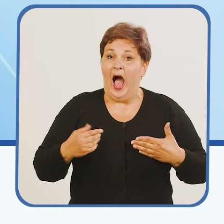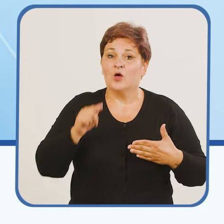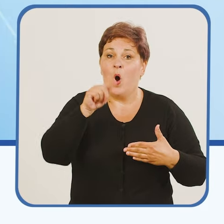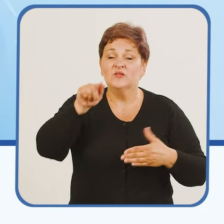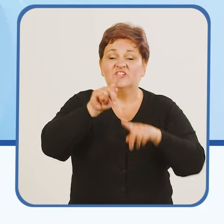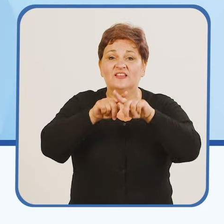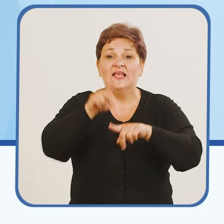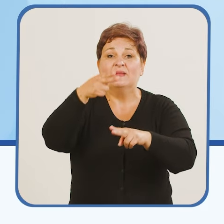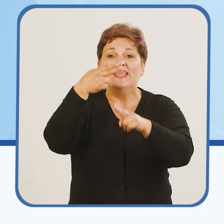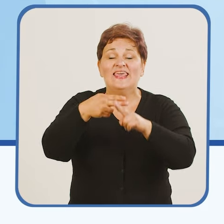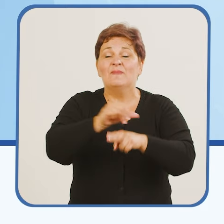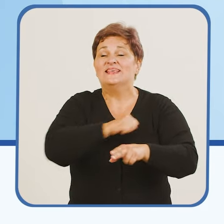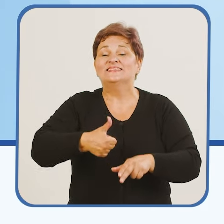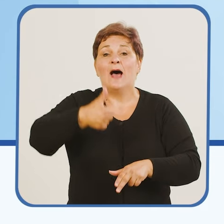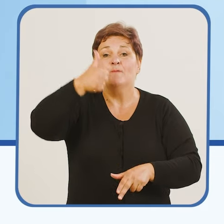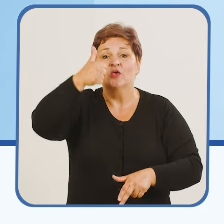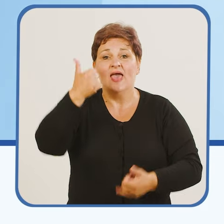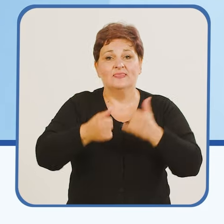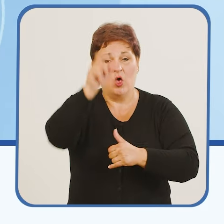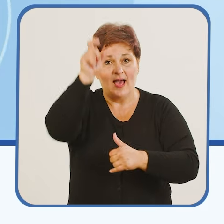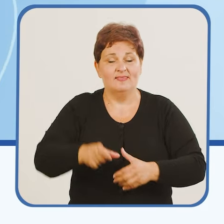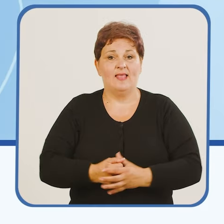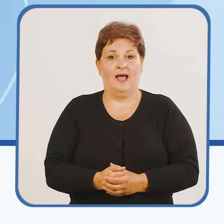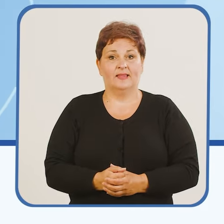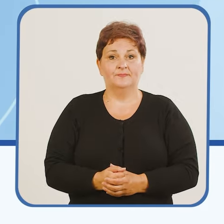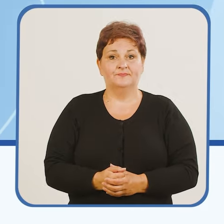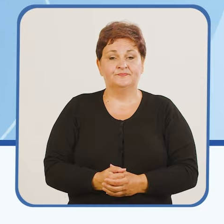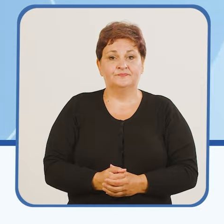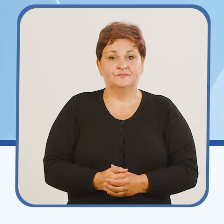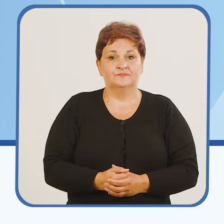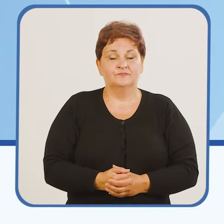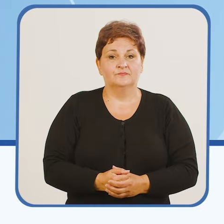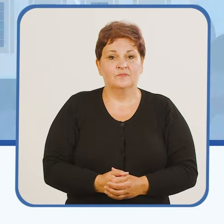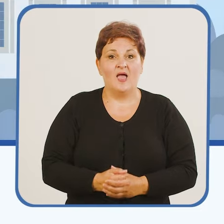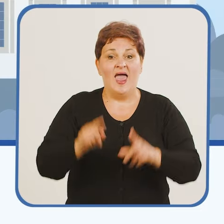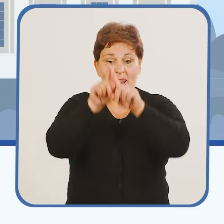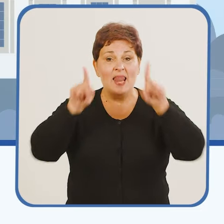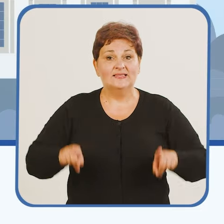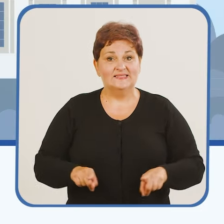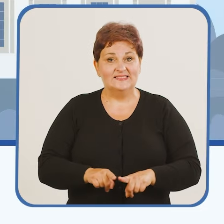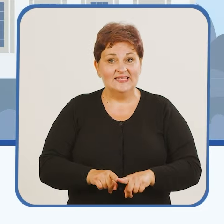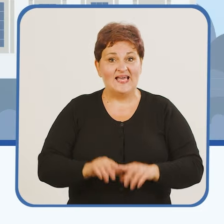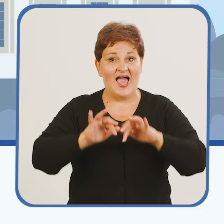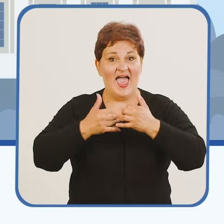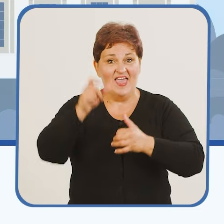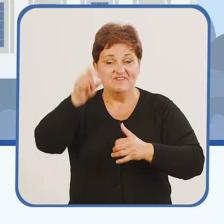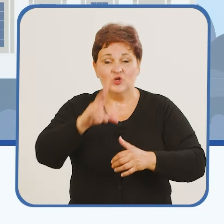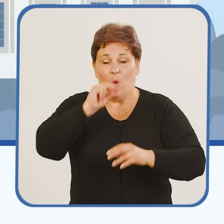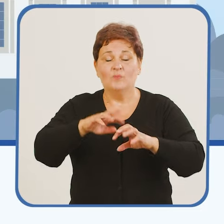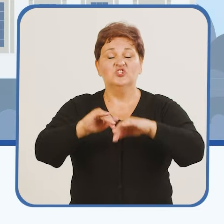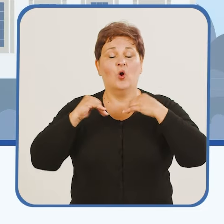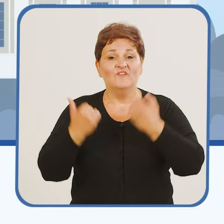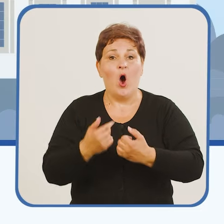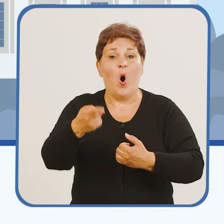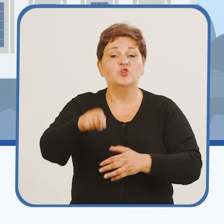ako označite kvadratić ispred imena samo jednog kandidata. Na glasačkom listiću za vječnika u